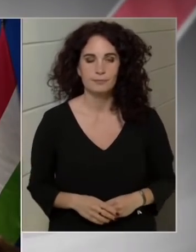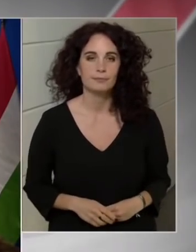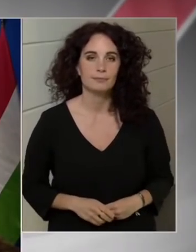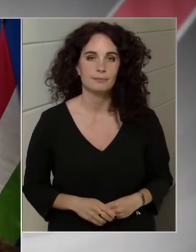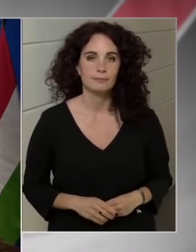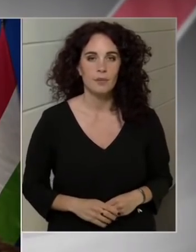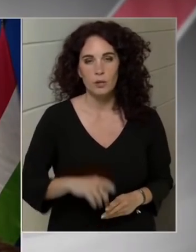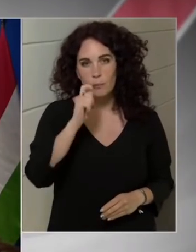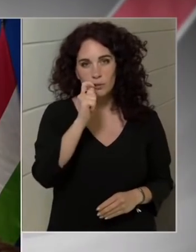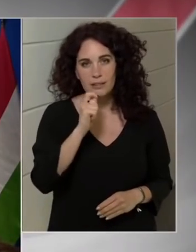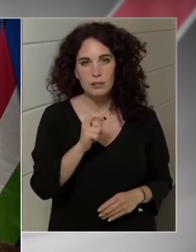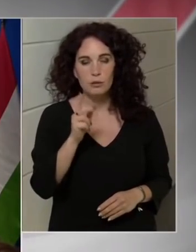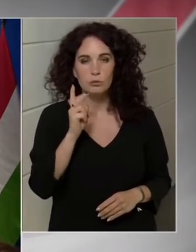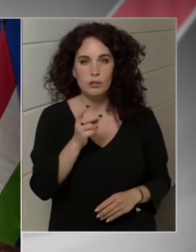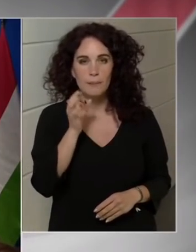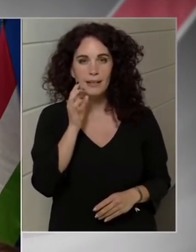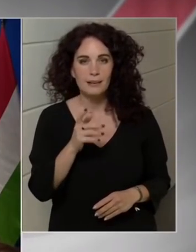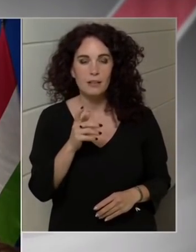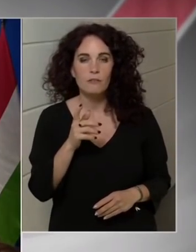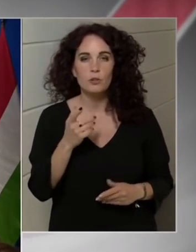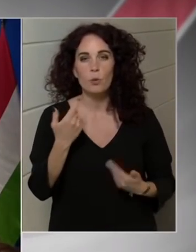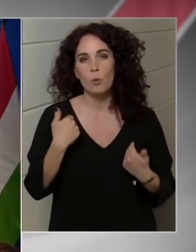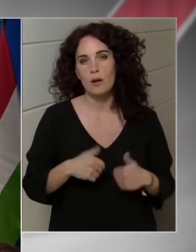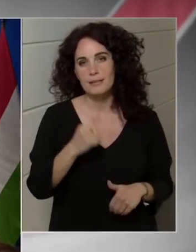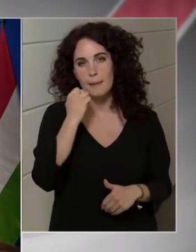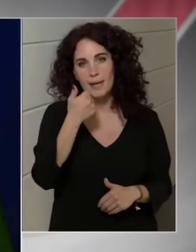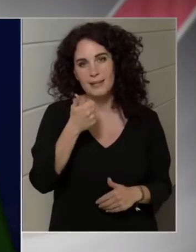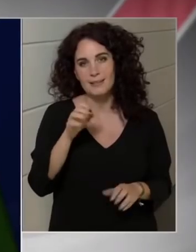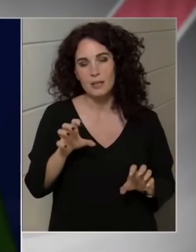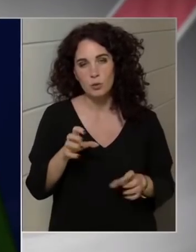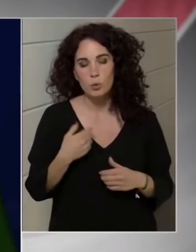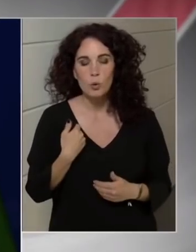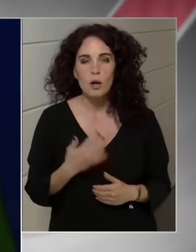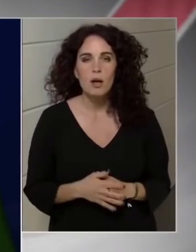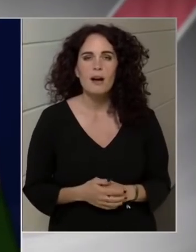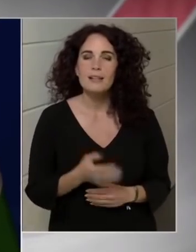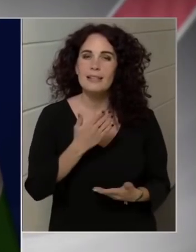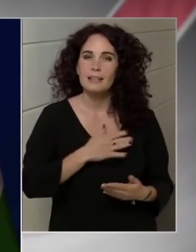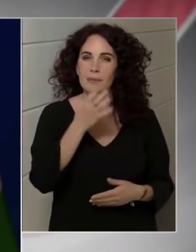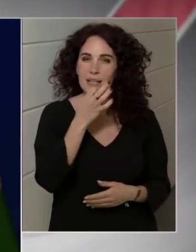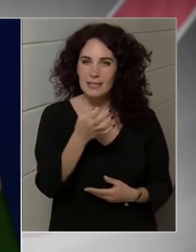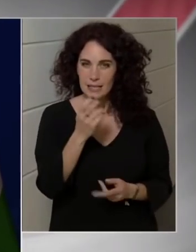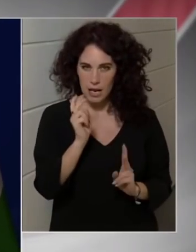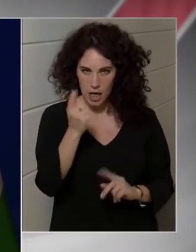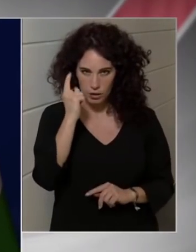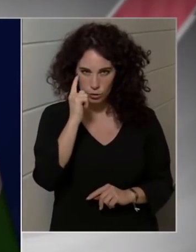Köszönjük szépen a miniszterúrnak a tájékoztatást, és akkor eljött a kérdések ideje, köztévé.